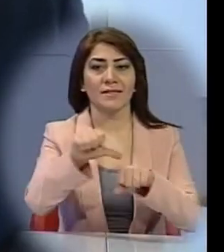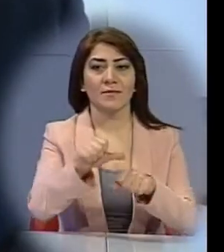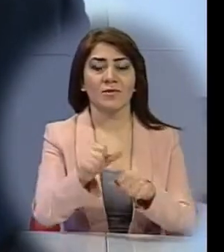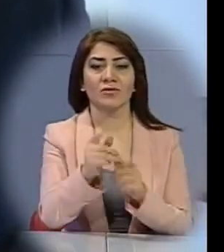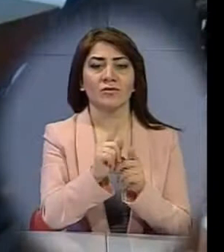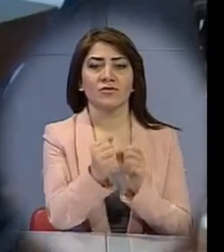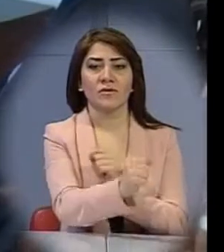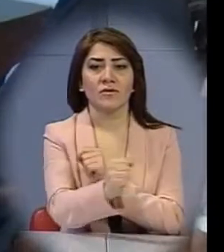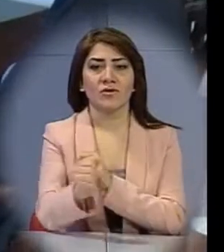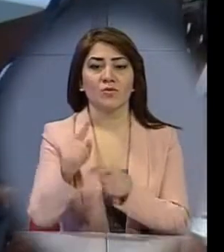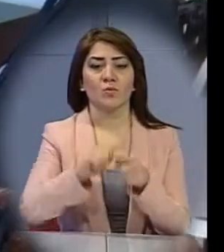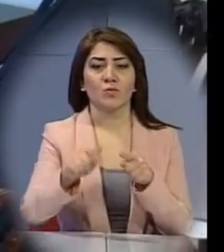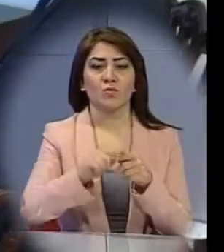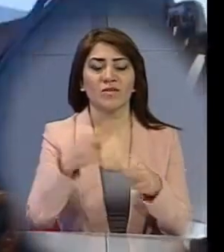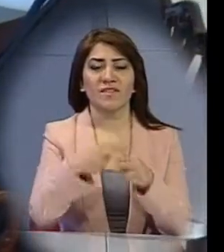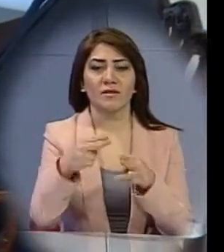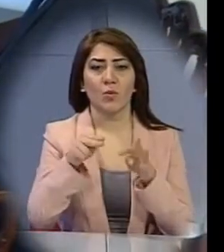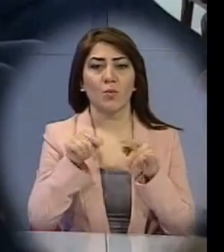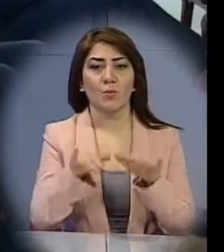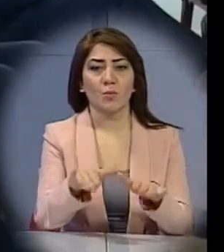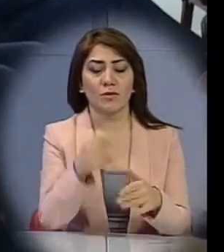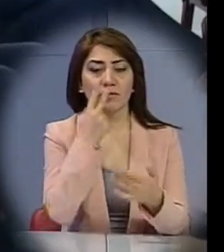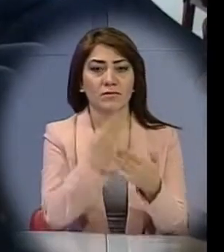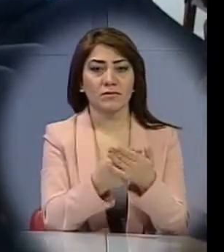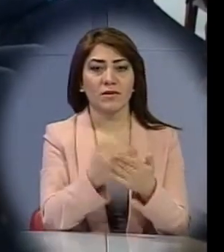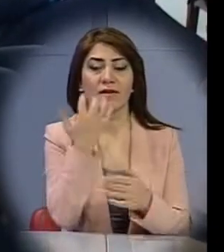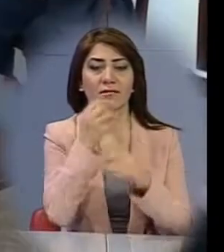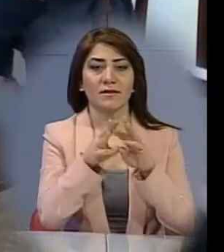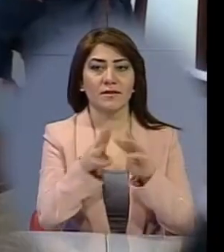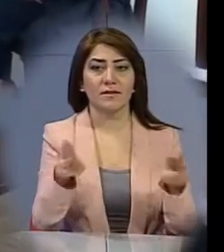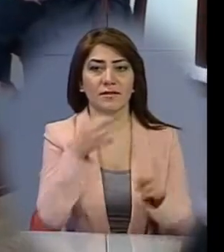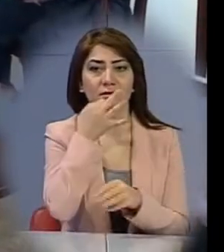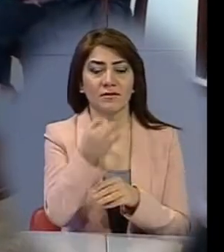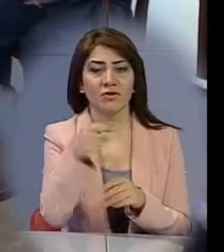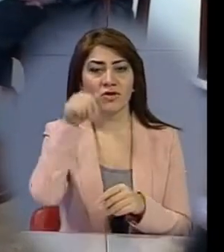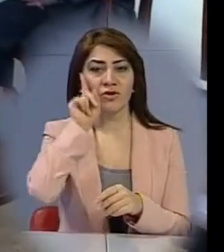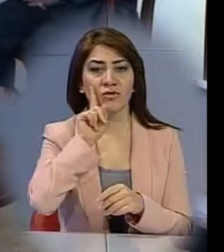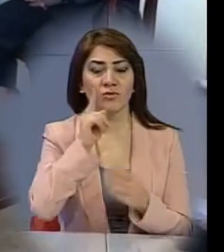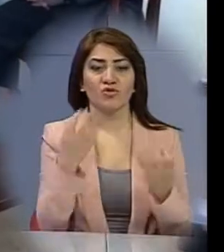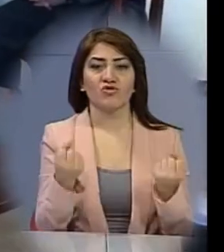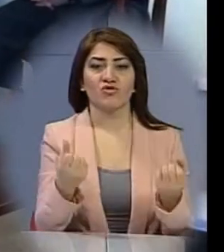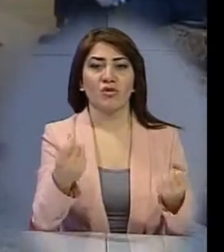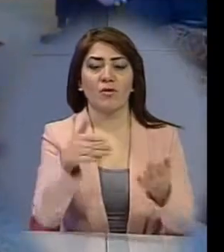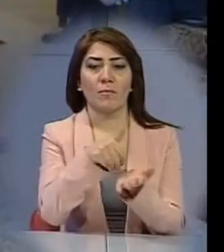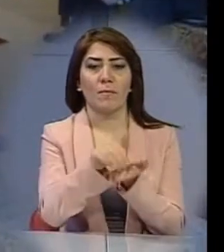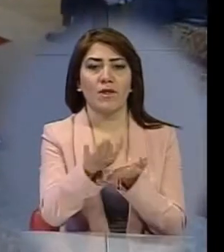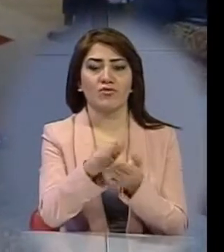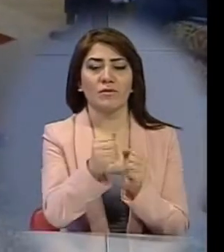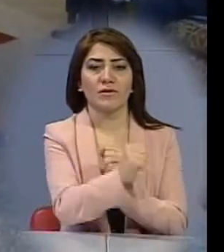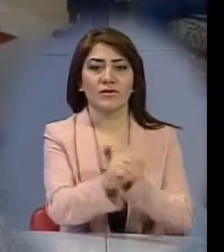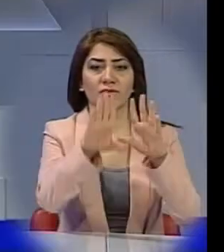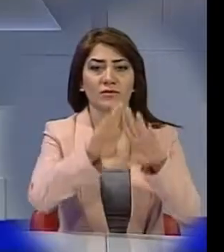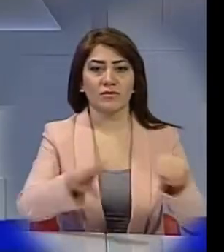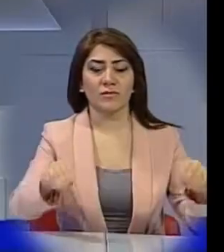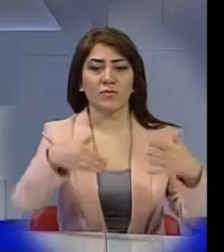շեշտակի հաճախակի ացած սադրիչ գործողությունների վրա։ Եդվարնալբատյան նասել է նաև, որ ադրբեջանը շարնակաբար մերժում է հերադաթարի